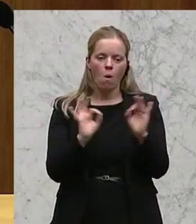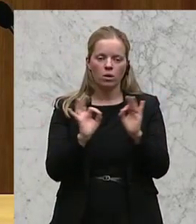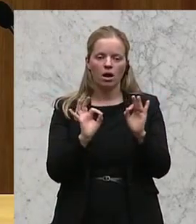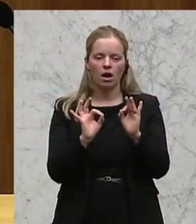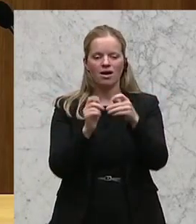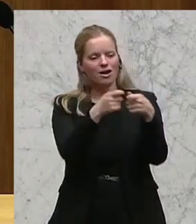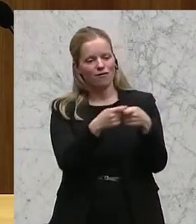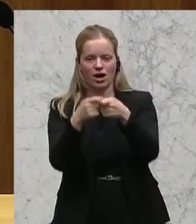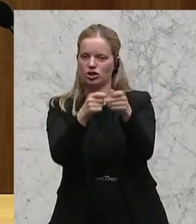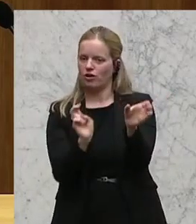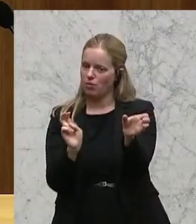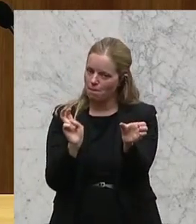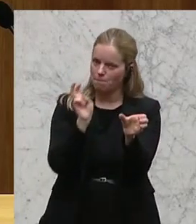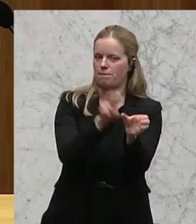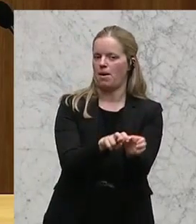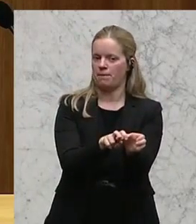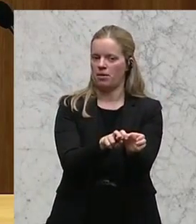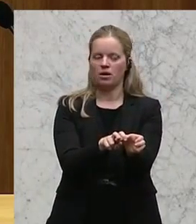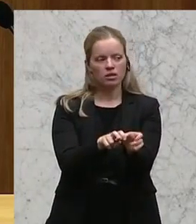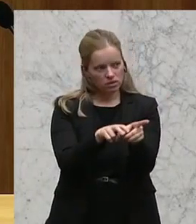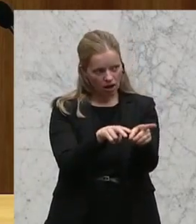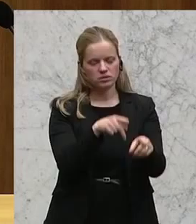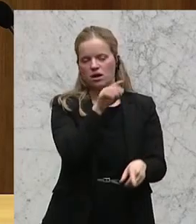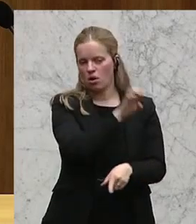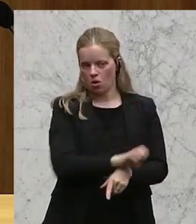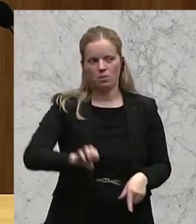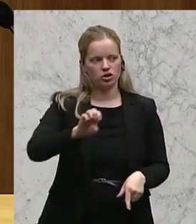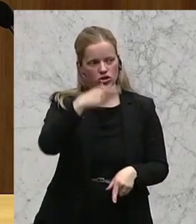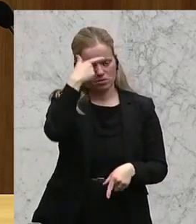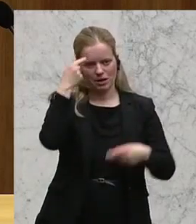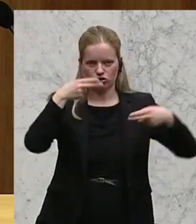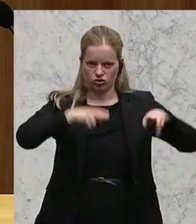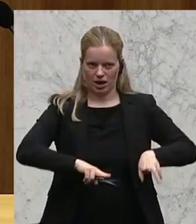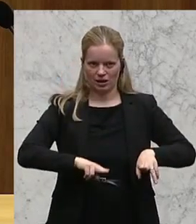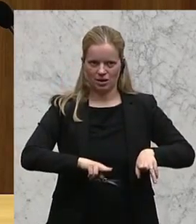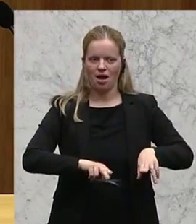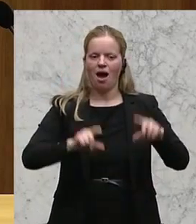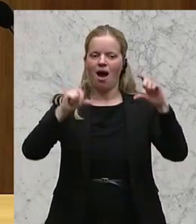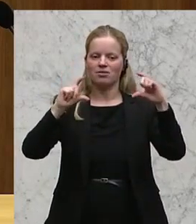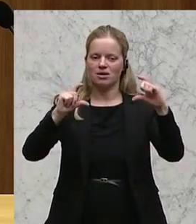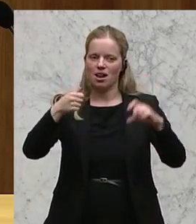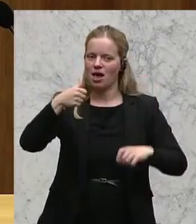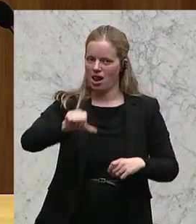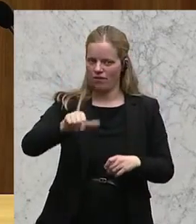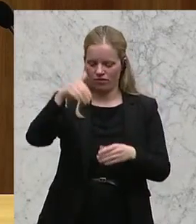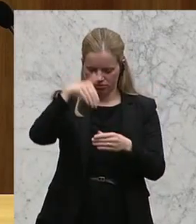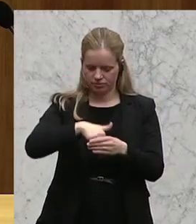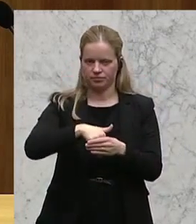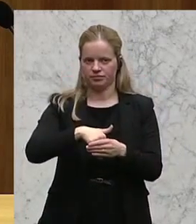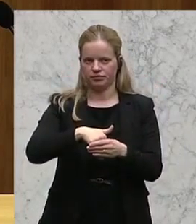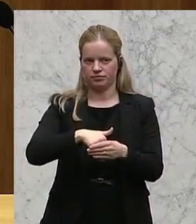beizutreten, ist außerdem ein europäisches Menschenrecht, das im Artikel 11 geregelt ist. Und dieses